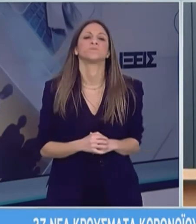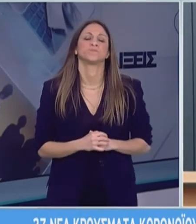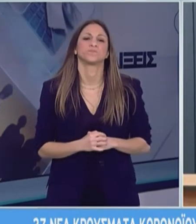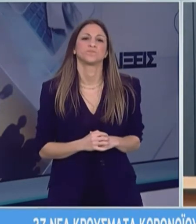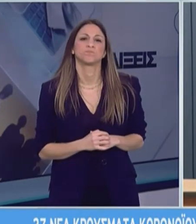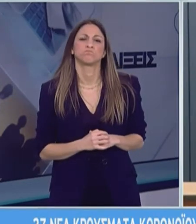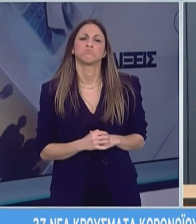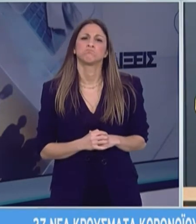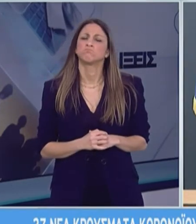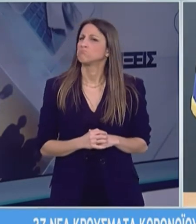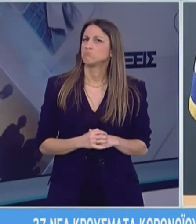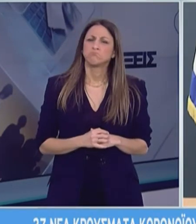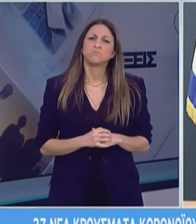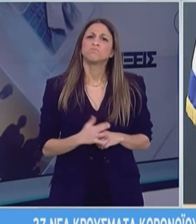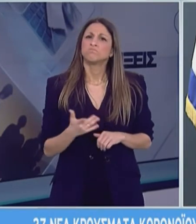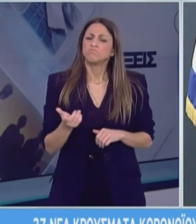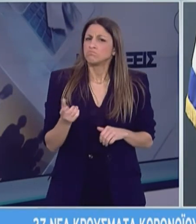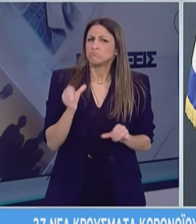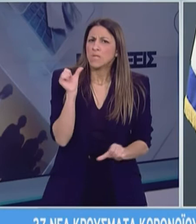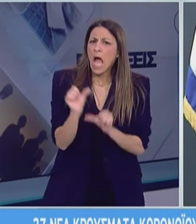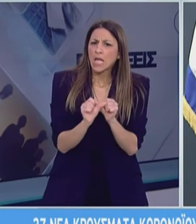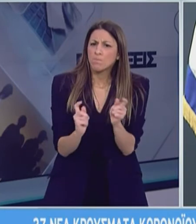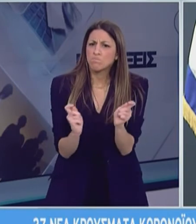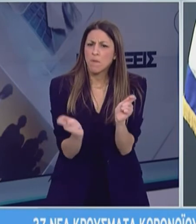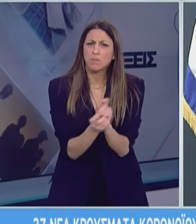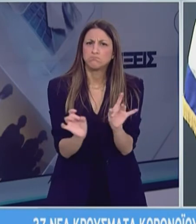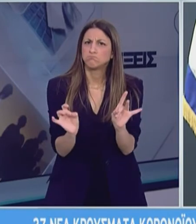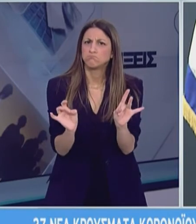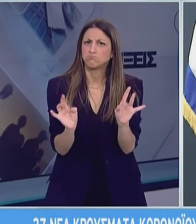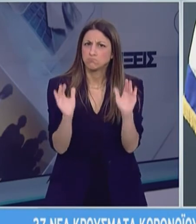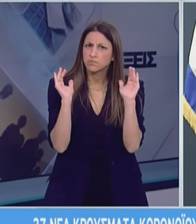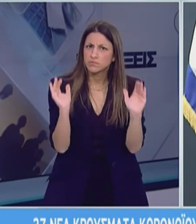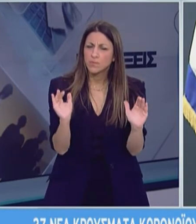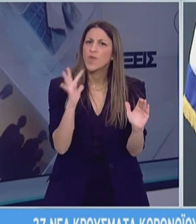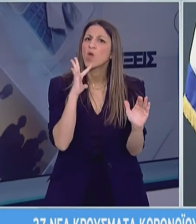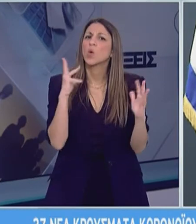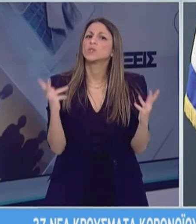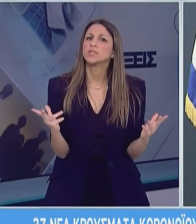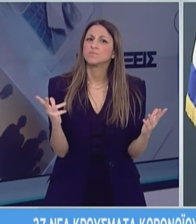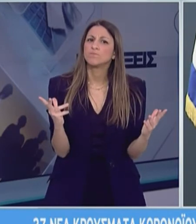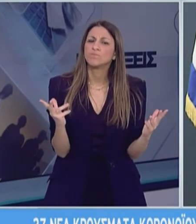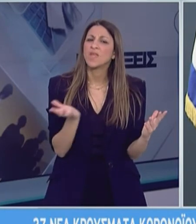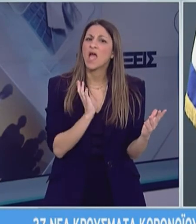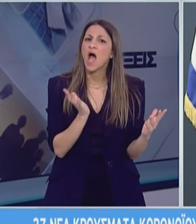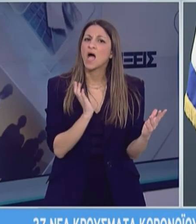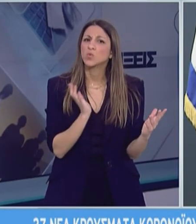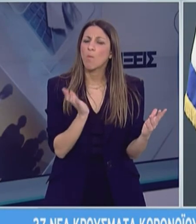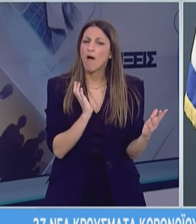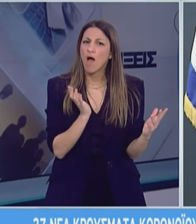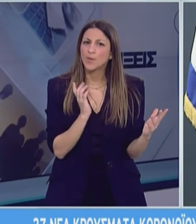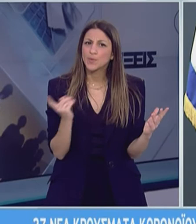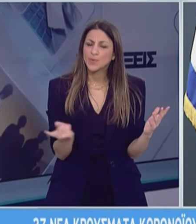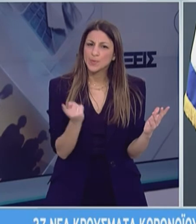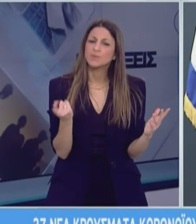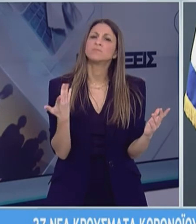Δεν νομίζω ότι αλλάζει. Μιλάμε για πληθυσμούς οι οποίοι είναι κλειστοί. Πληθυσμούς ο οποίος υπάρχει αυξημένη